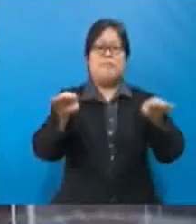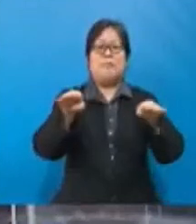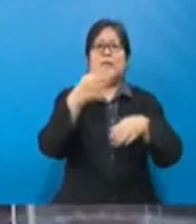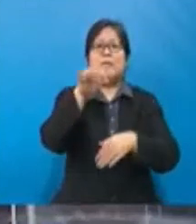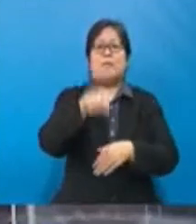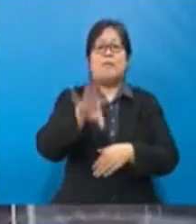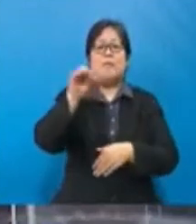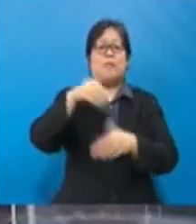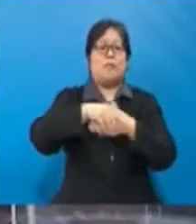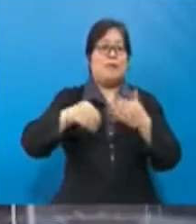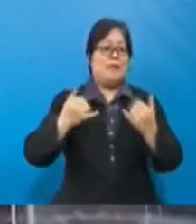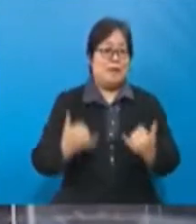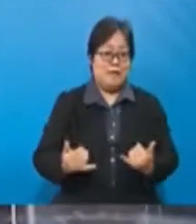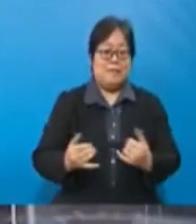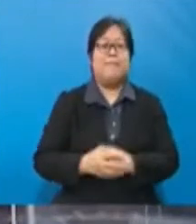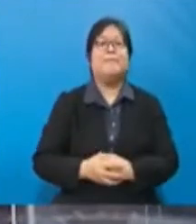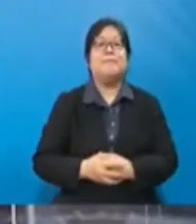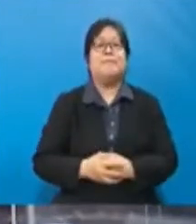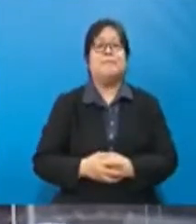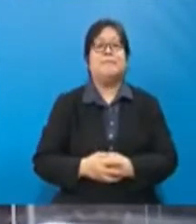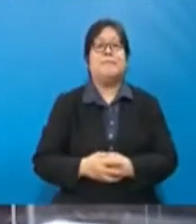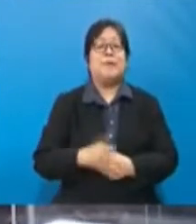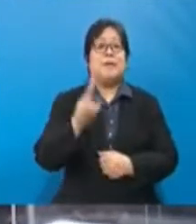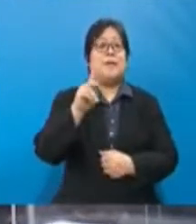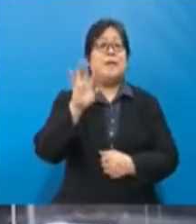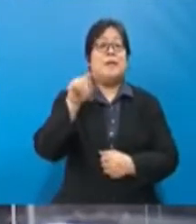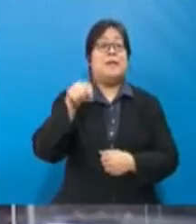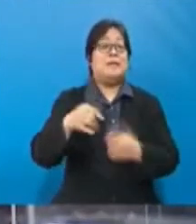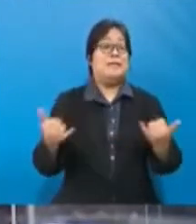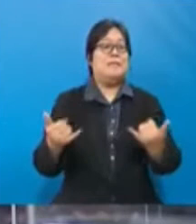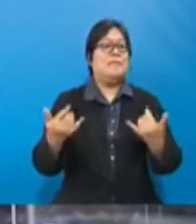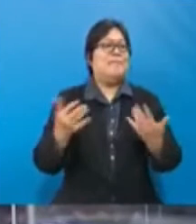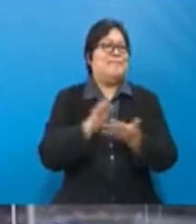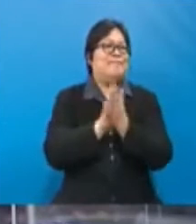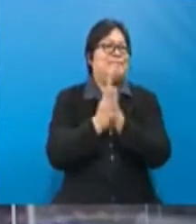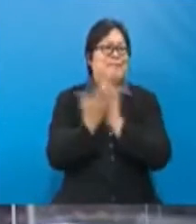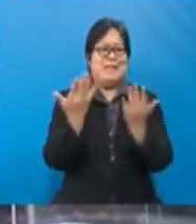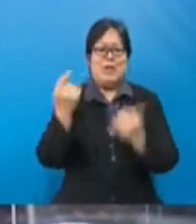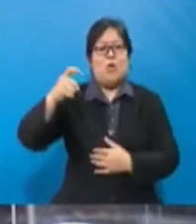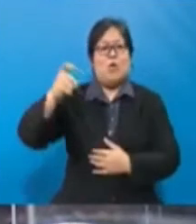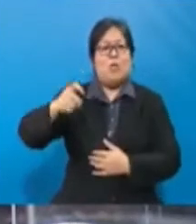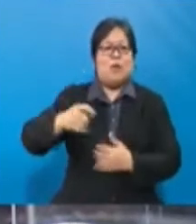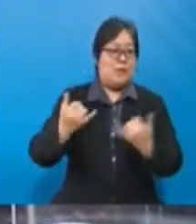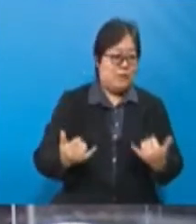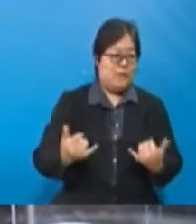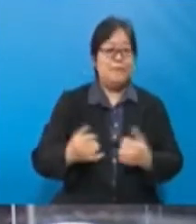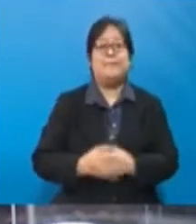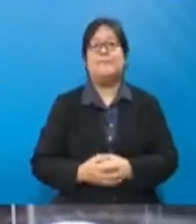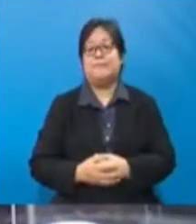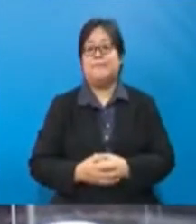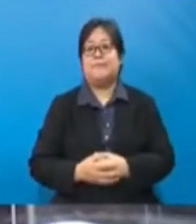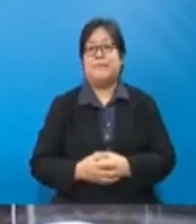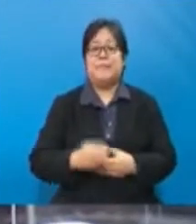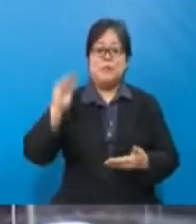Aras RM19.90 ketika ini. Memandangkan kek ini telah menjadi satu keperluan pada masa kini.